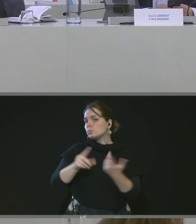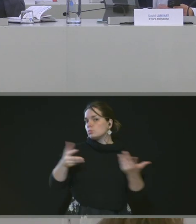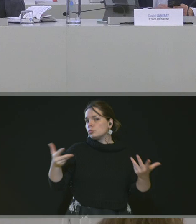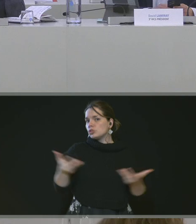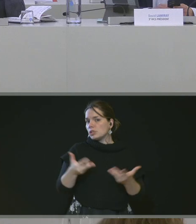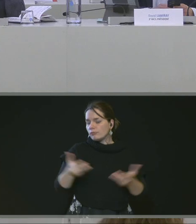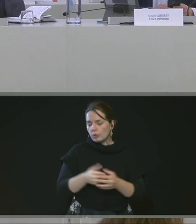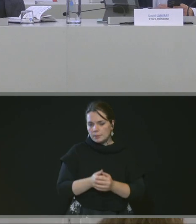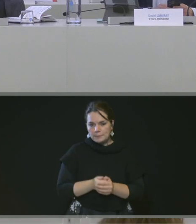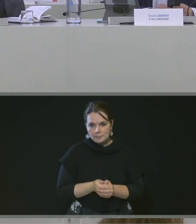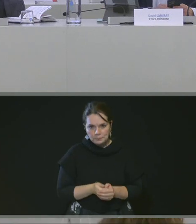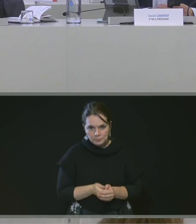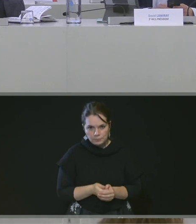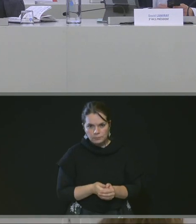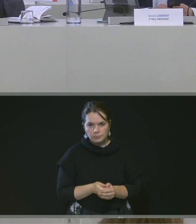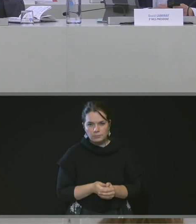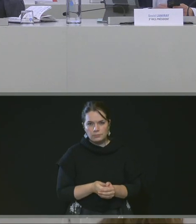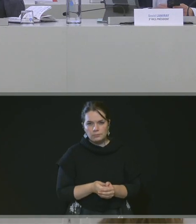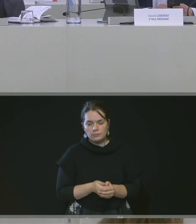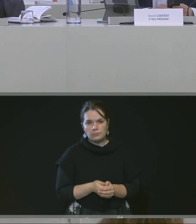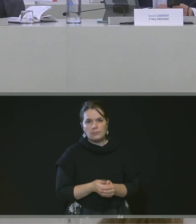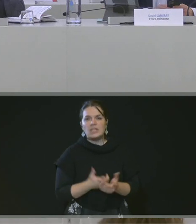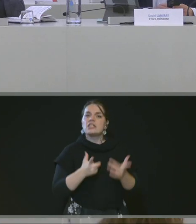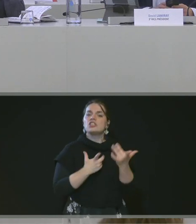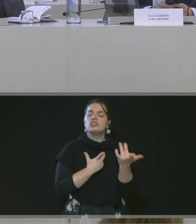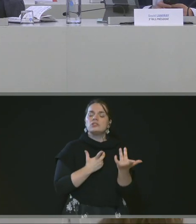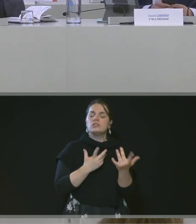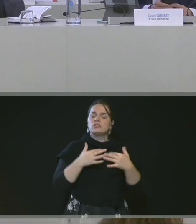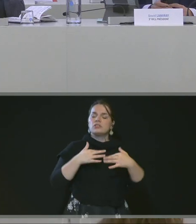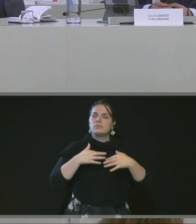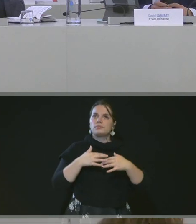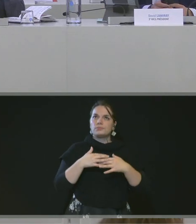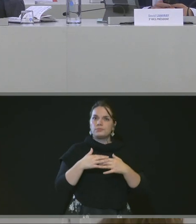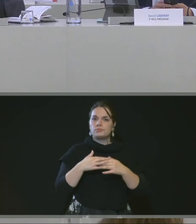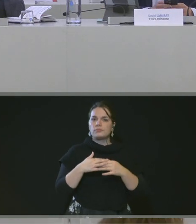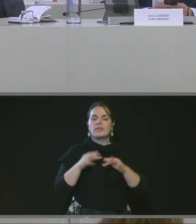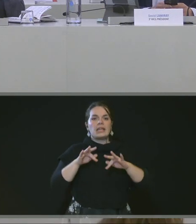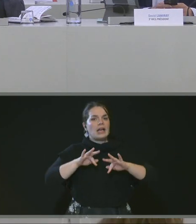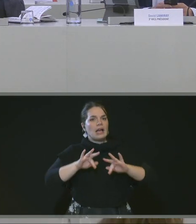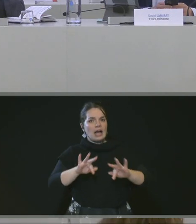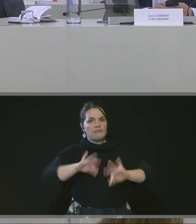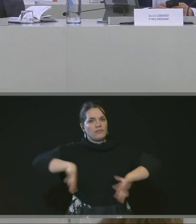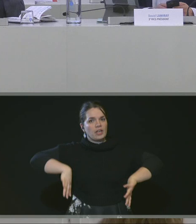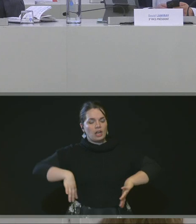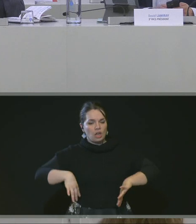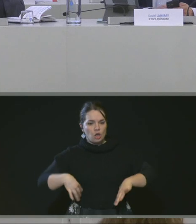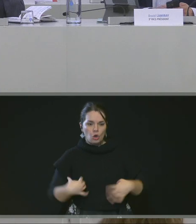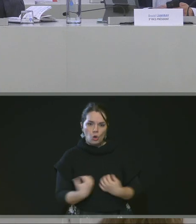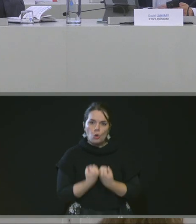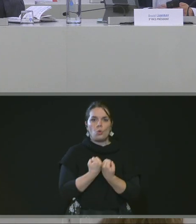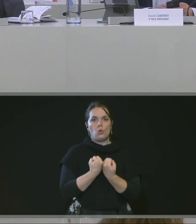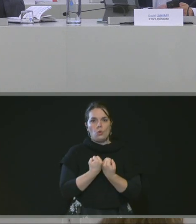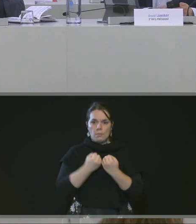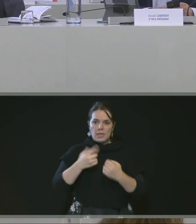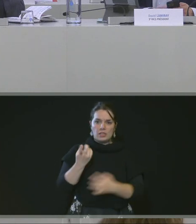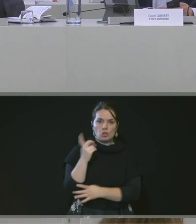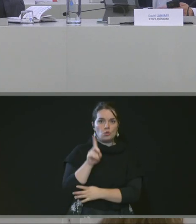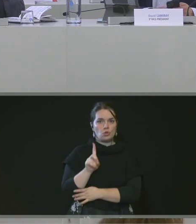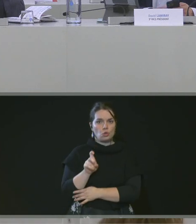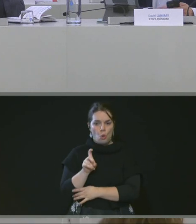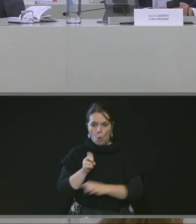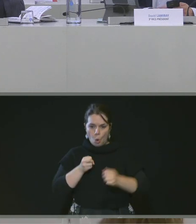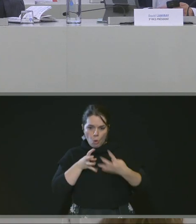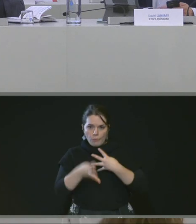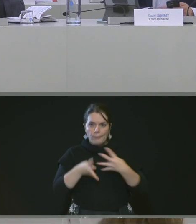liées à la gestion dans le cadre de la compétence assainissement de la métropole, la